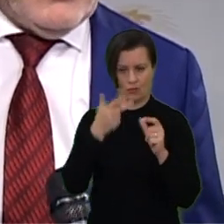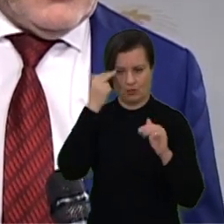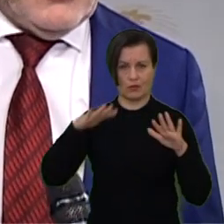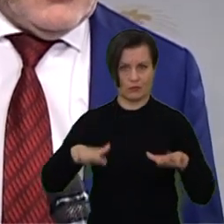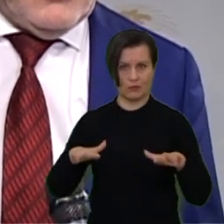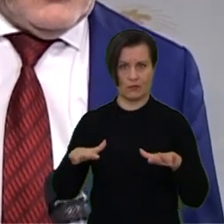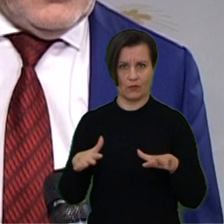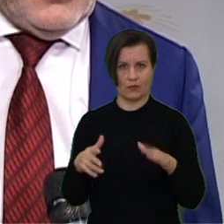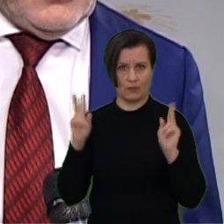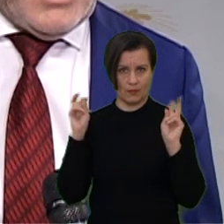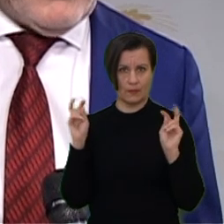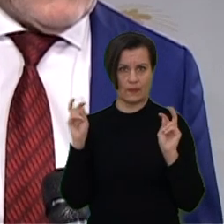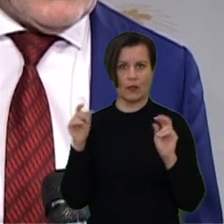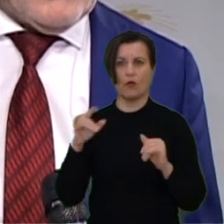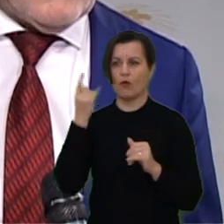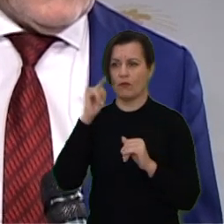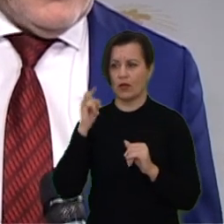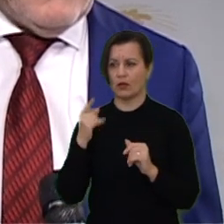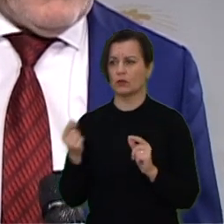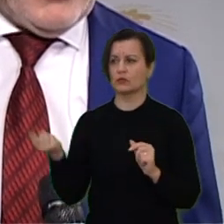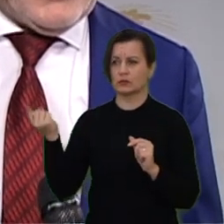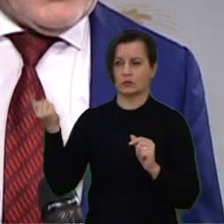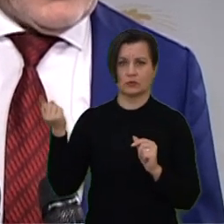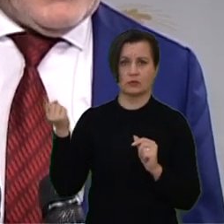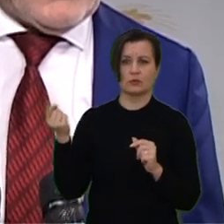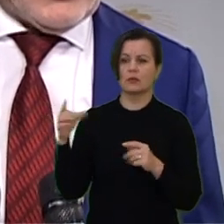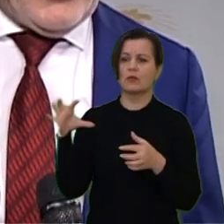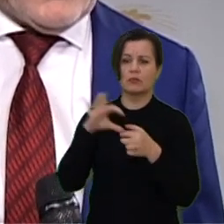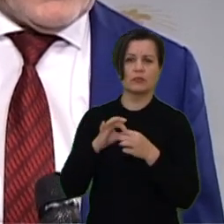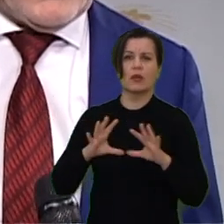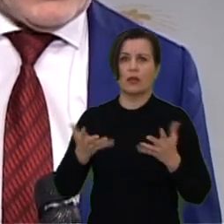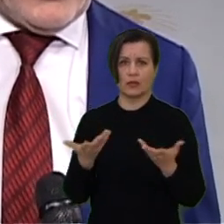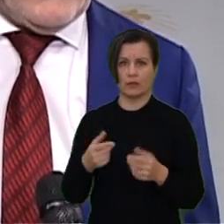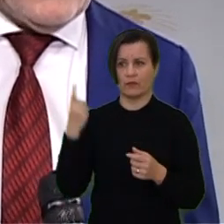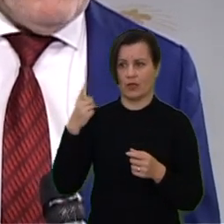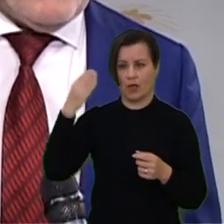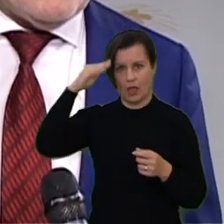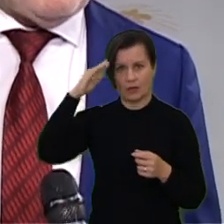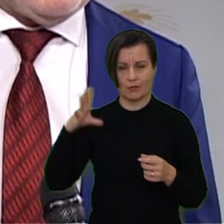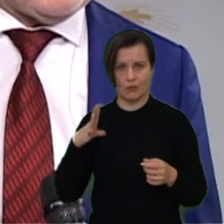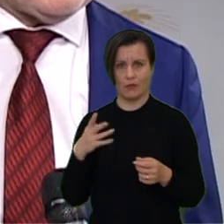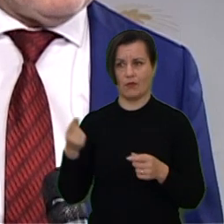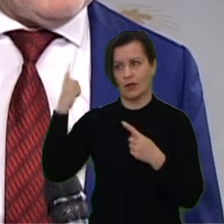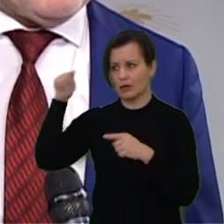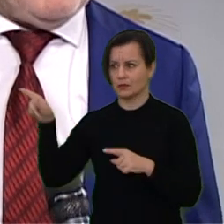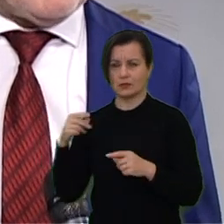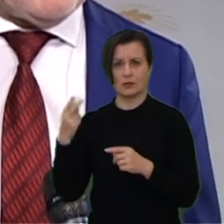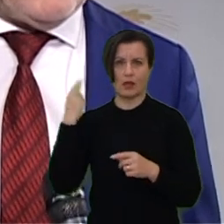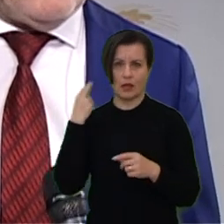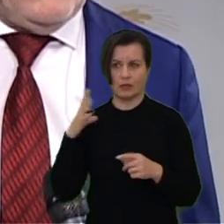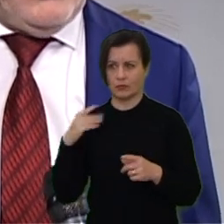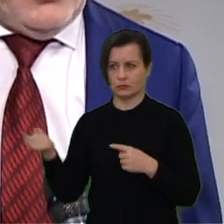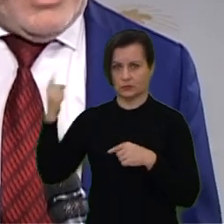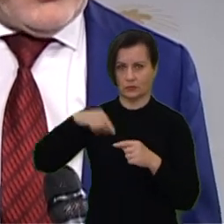įtraukti į žemės ūkį vaikus, o poli grįžo vienas iš airės, kitas iš Angliujas ir pamatė, kad čia mažiau